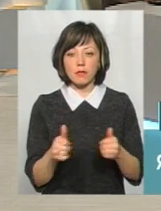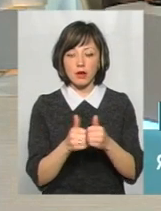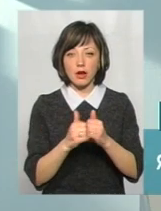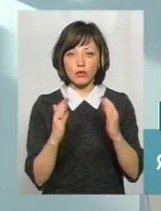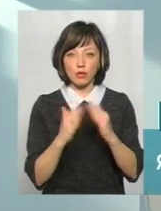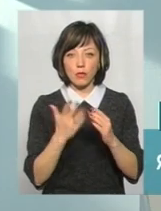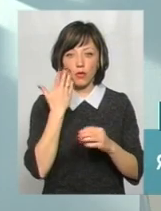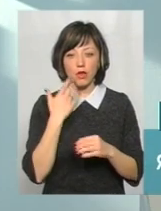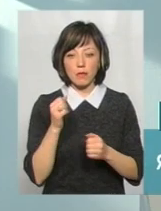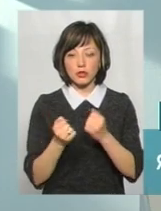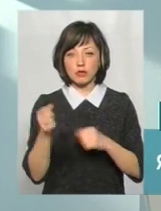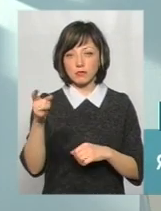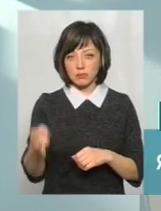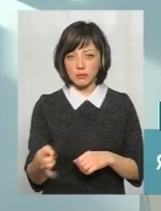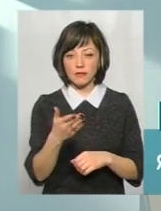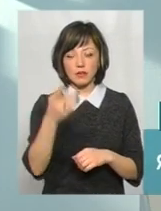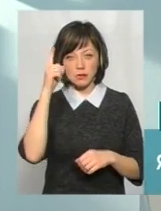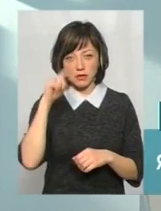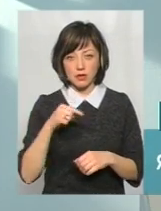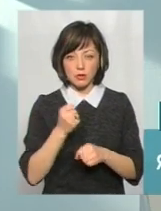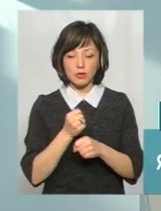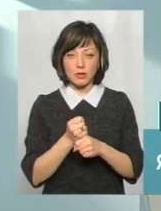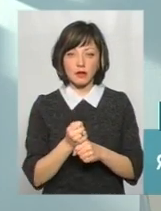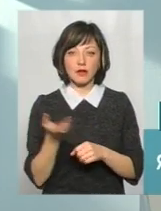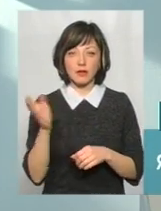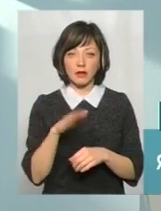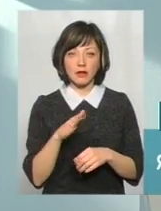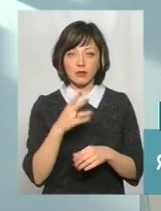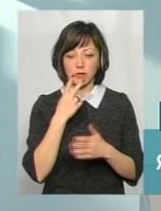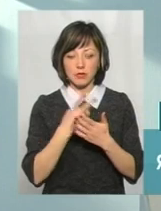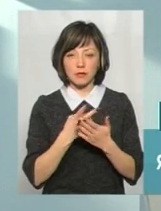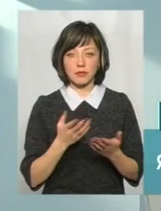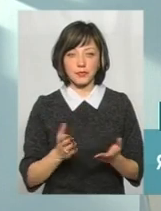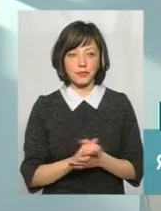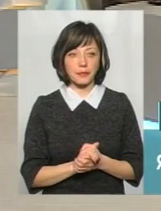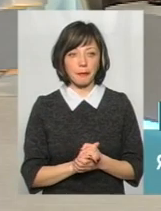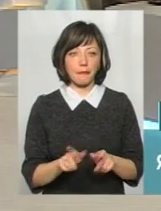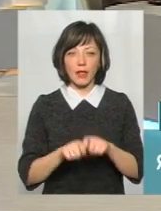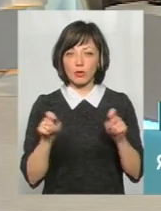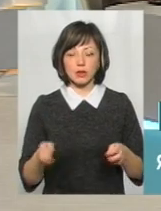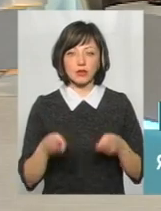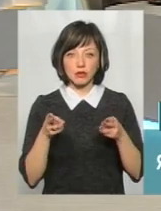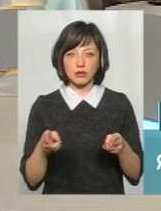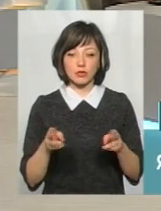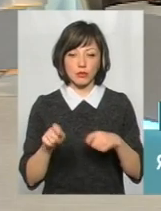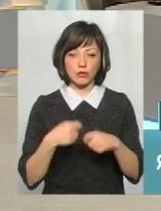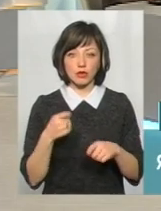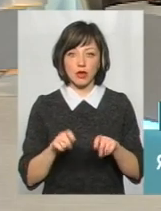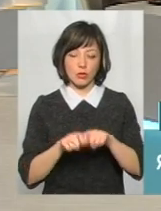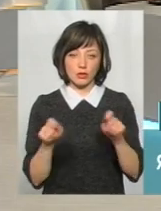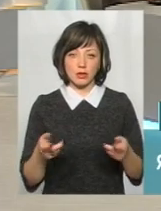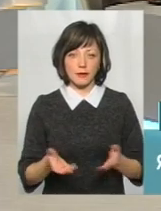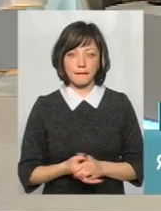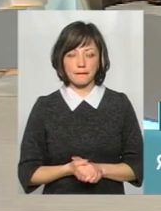дому, коли він машину припаркував, кажемо, ми знаємо, що ви зробили, давайте прийдемо з нами. І все, і розкрити злочин, розкрити правопорушення.